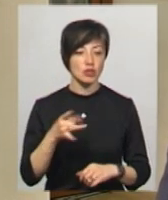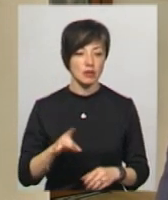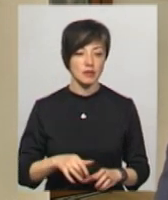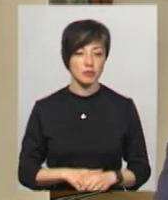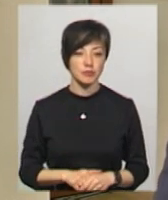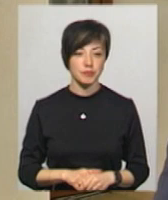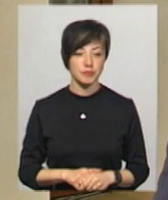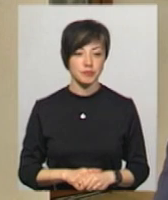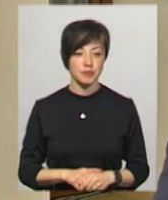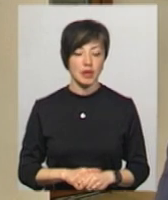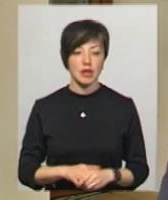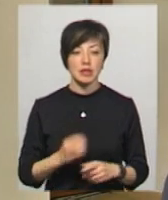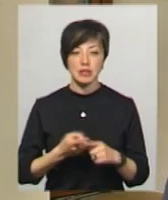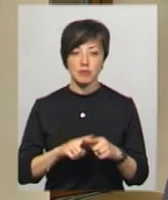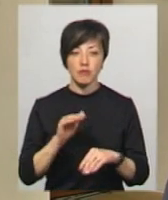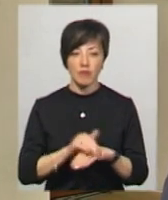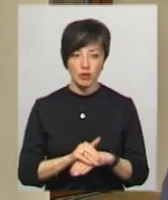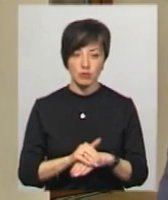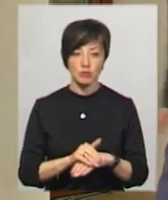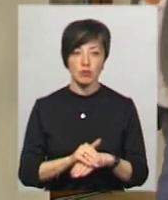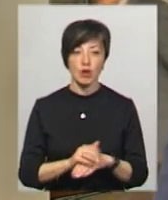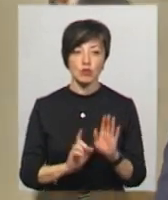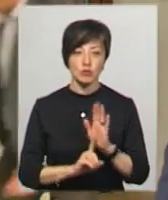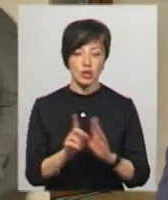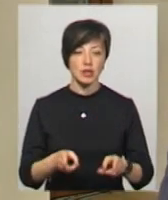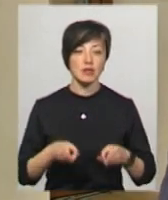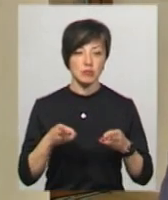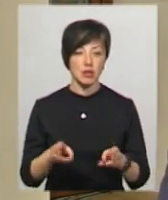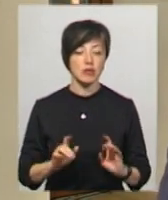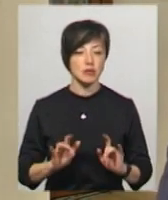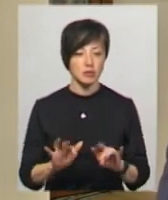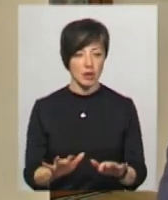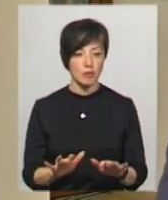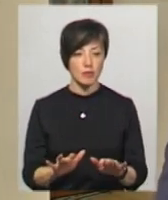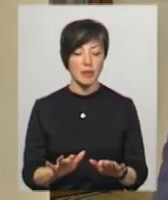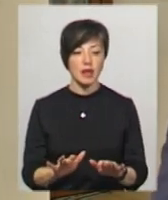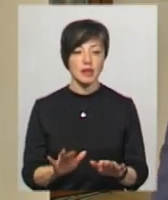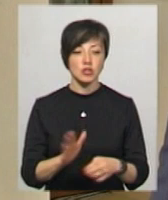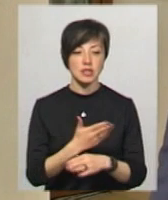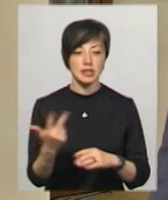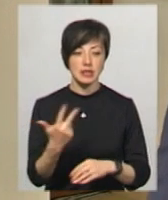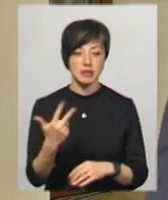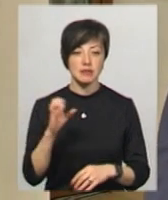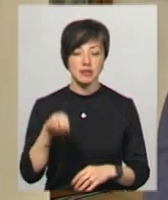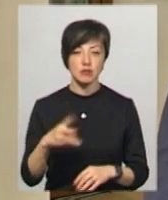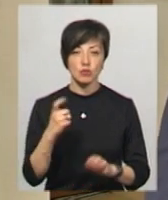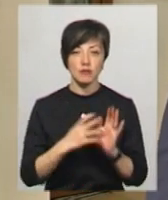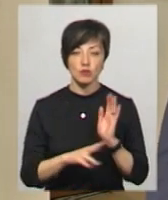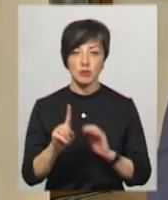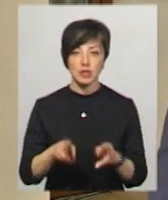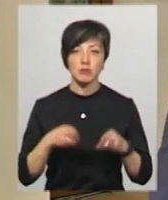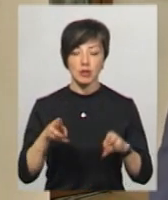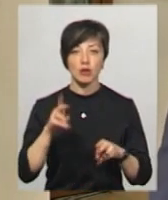гривень. Завказаний факт місцевої прокуратури розпочаток кримінальне провадження за частиною 3 статті 191